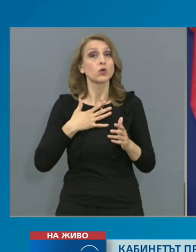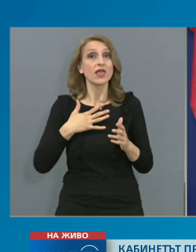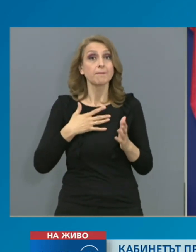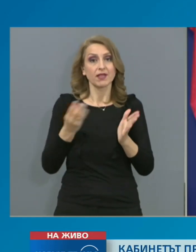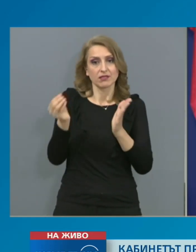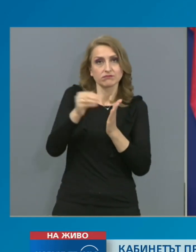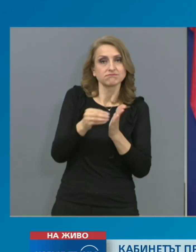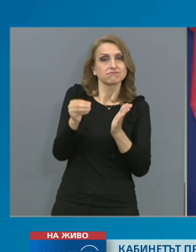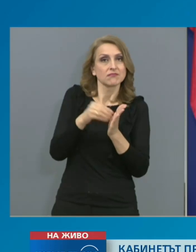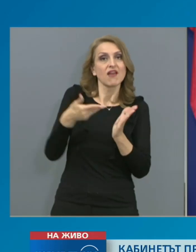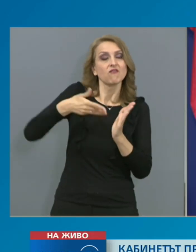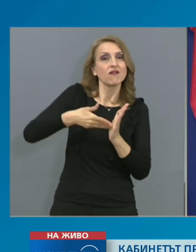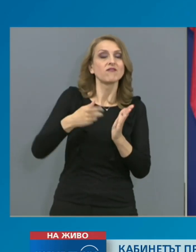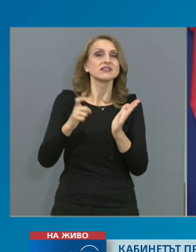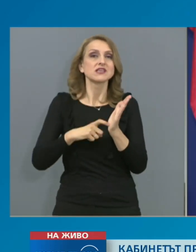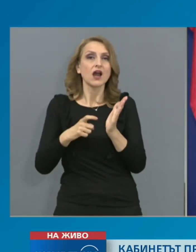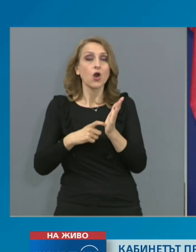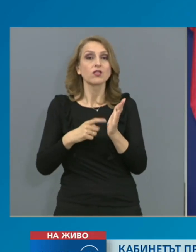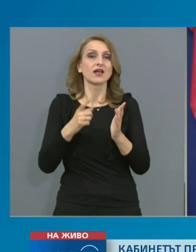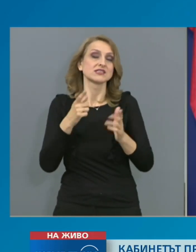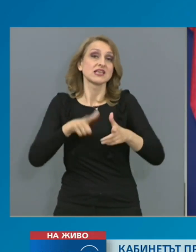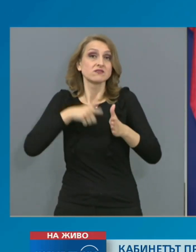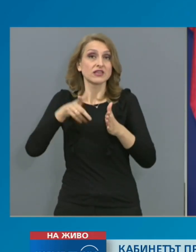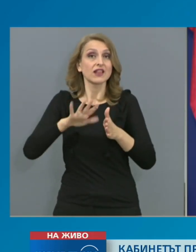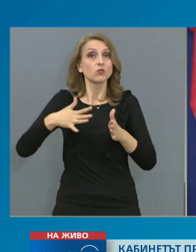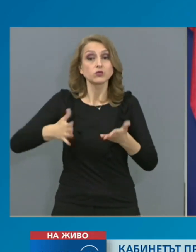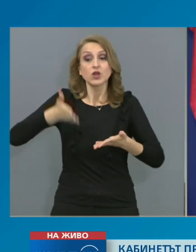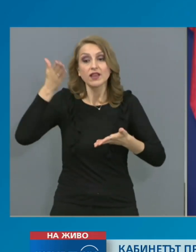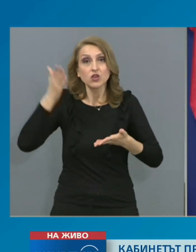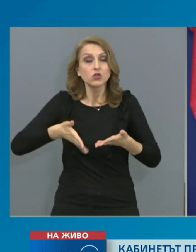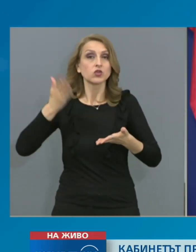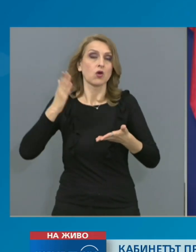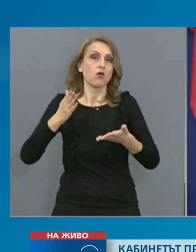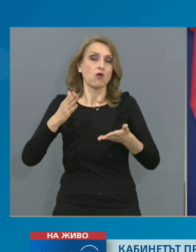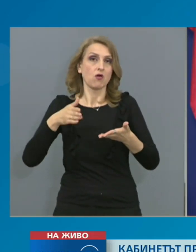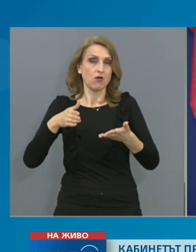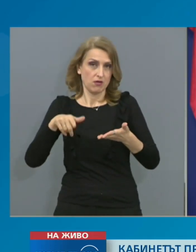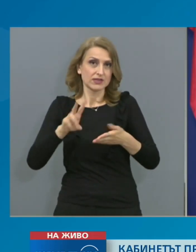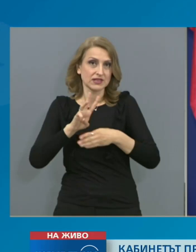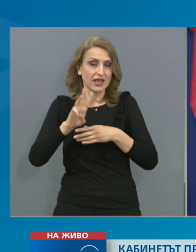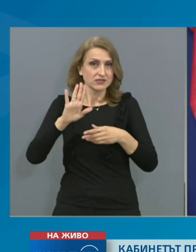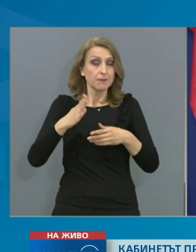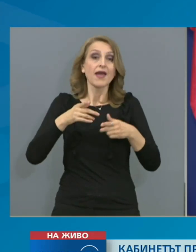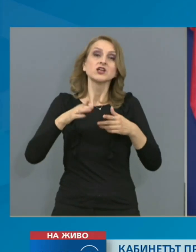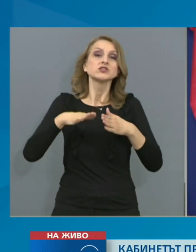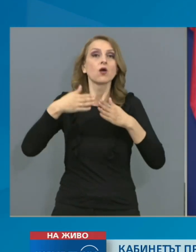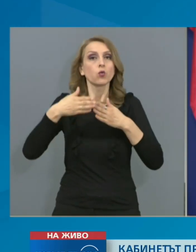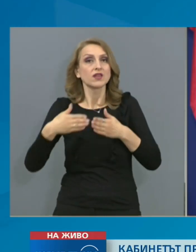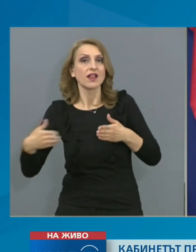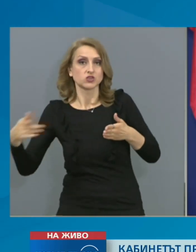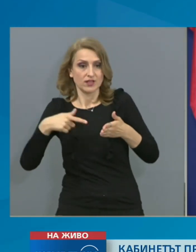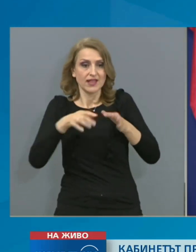закона за извареното положение с крайен срок до като действие извареното положение са удължени за двумесечен срок. В